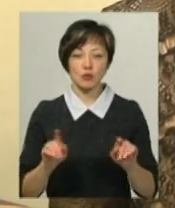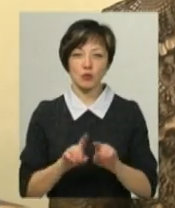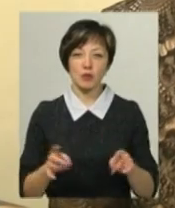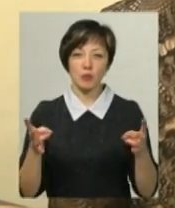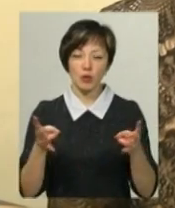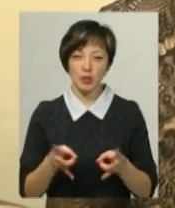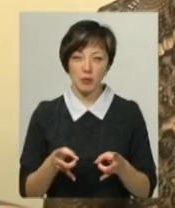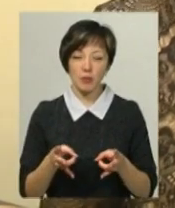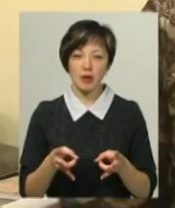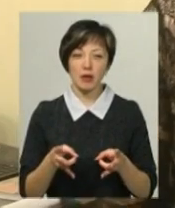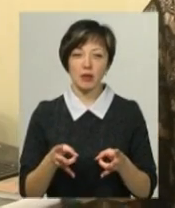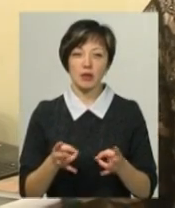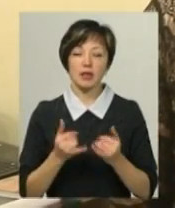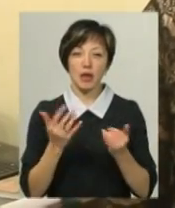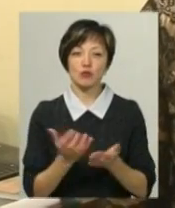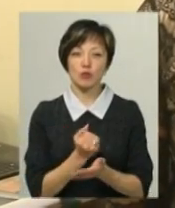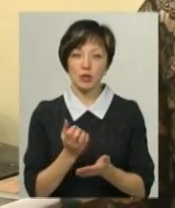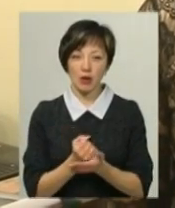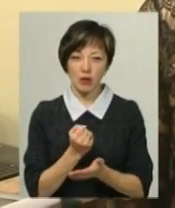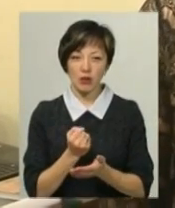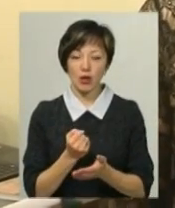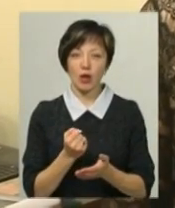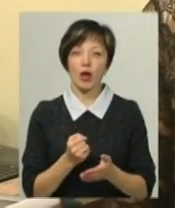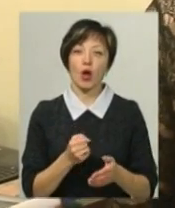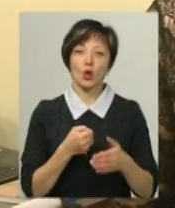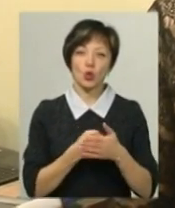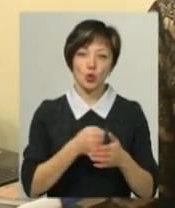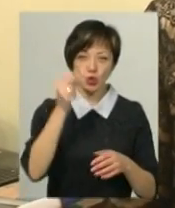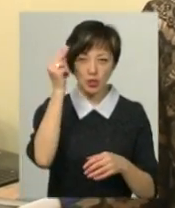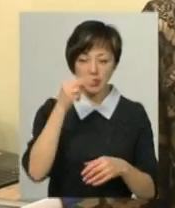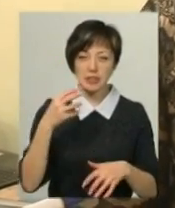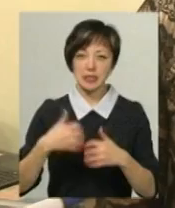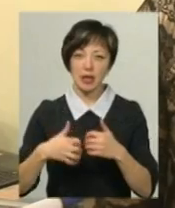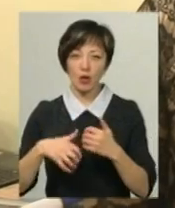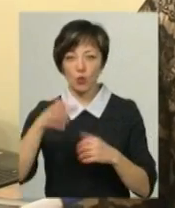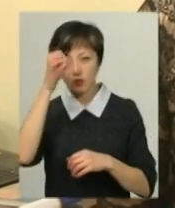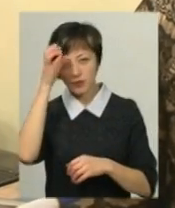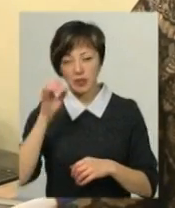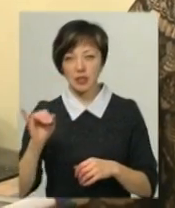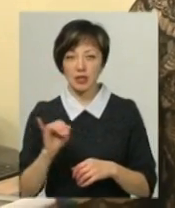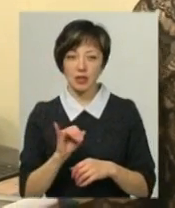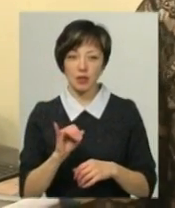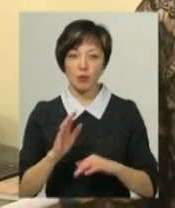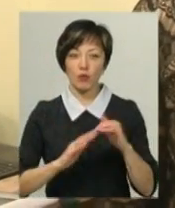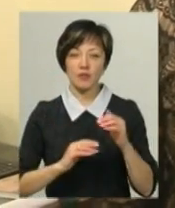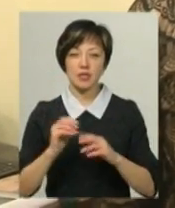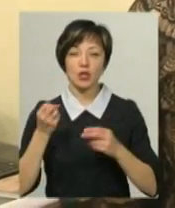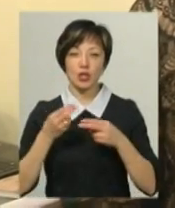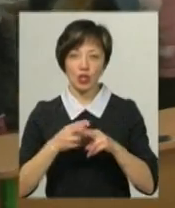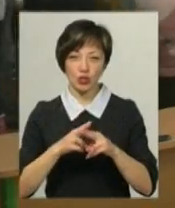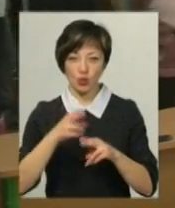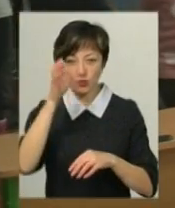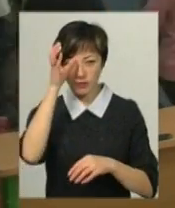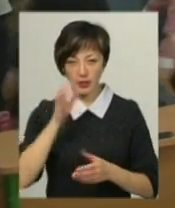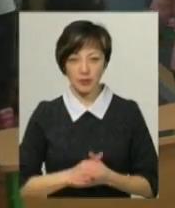особливими освітніми потребами. Для здобуття дошкільної, загальної, середньої освіти, також професійно-технічної